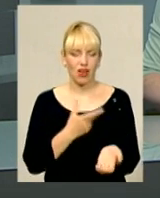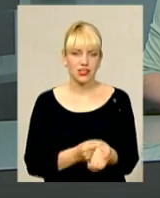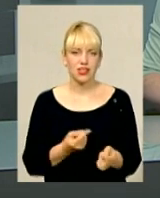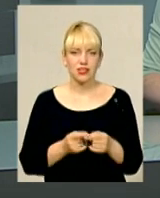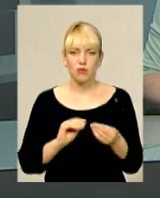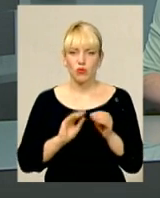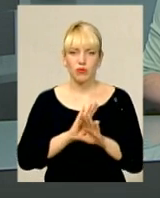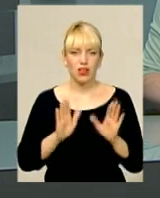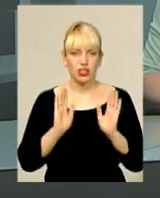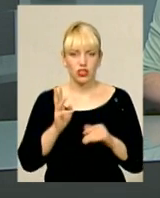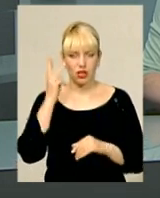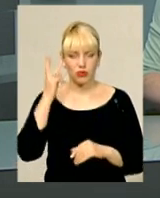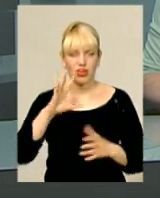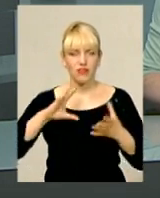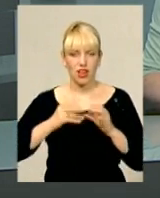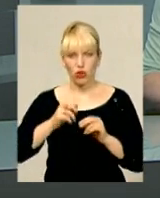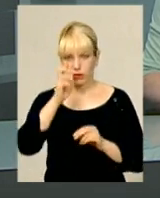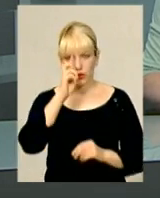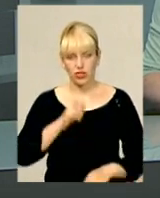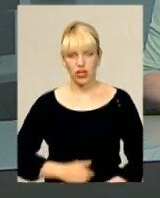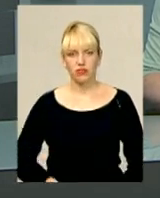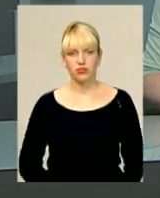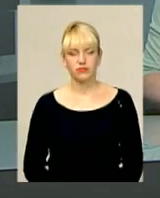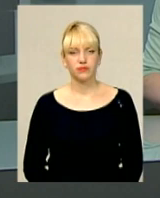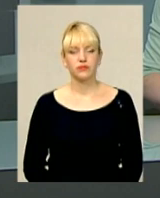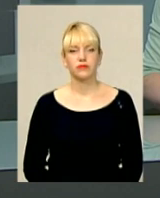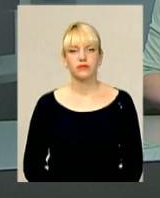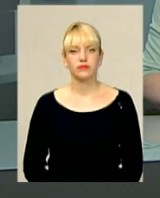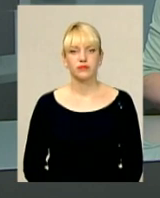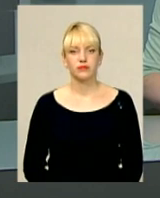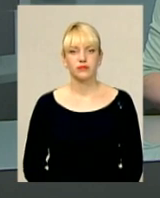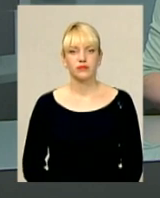тільки Хмельниччини, а й держави. Загалом, подробиці знає Тетяна Пресекар.